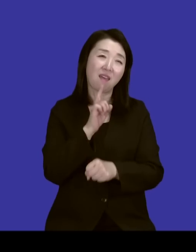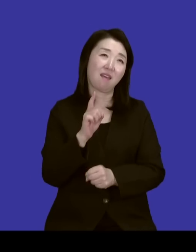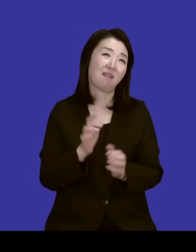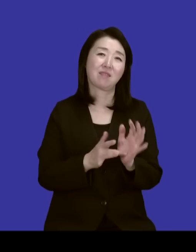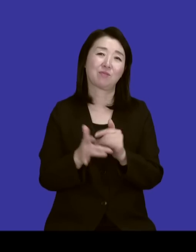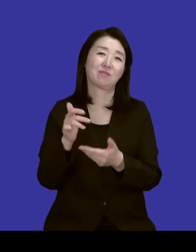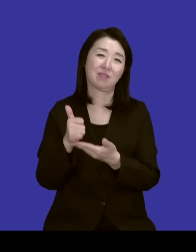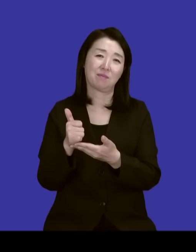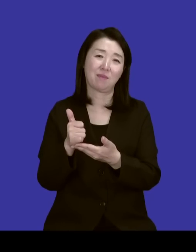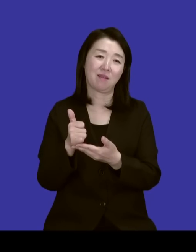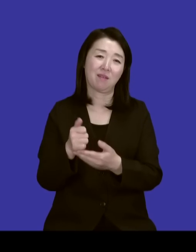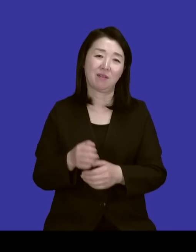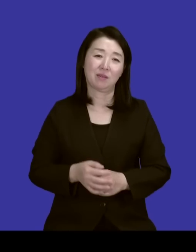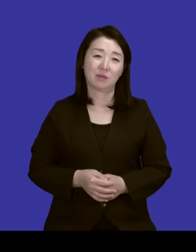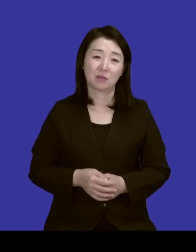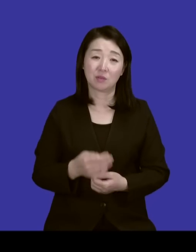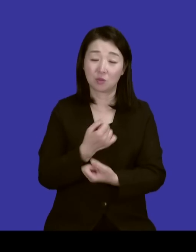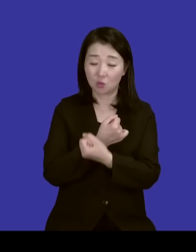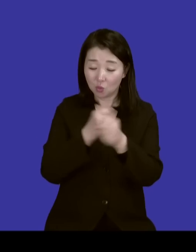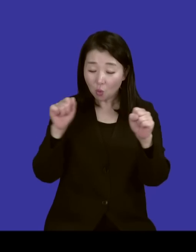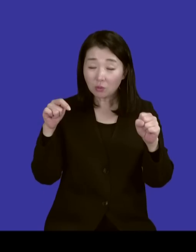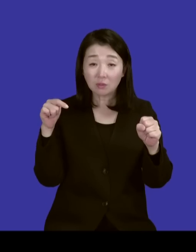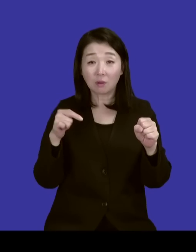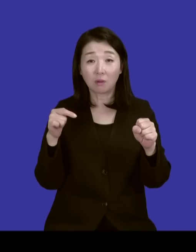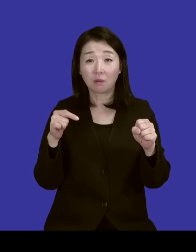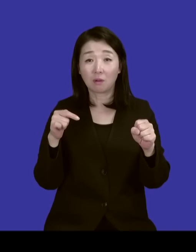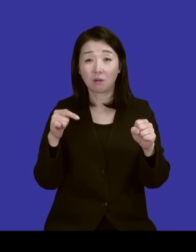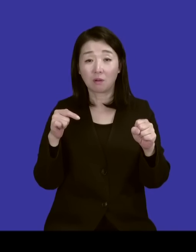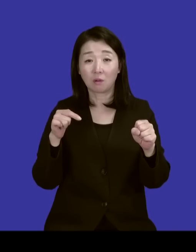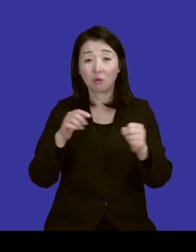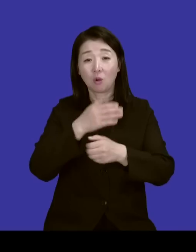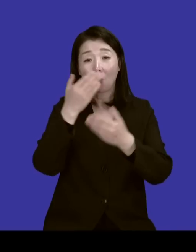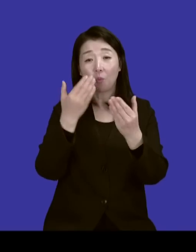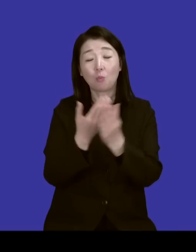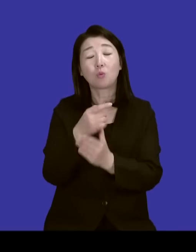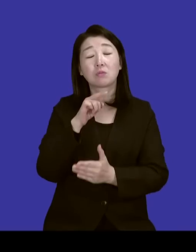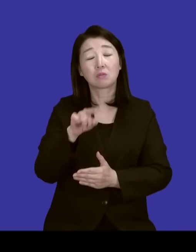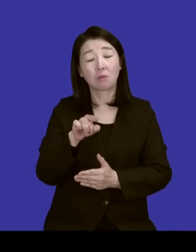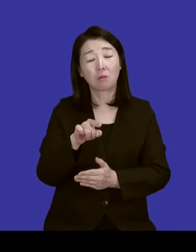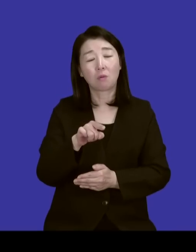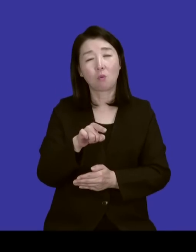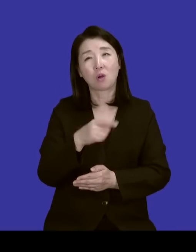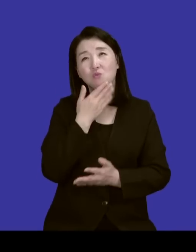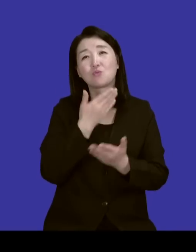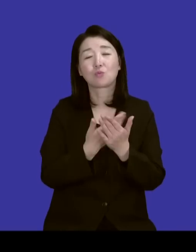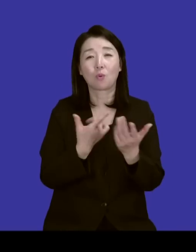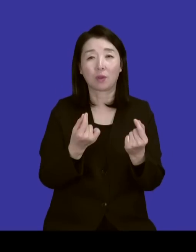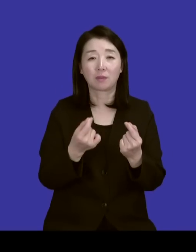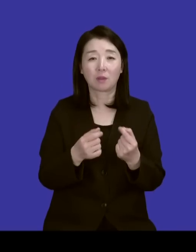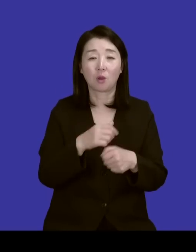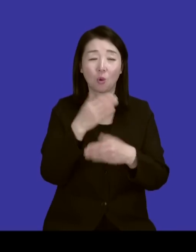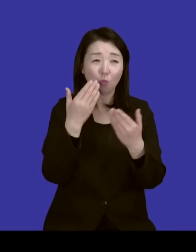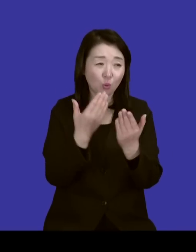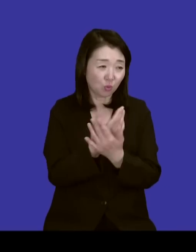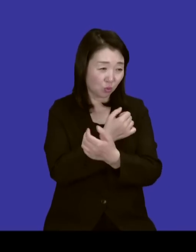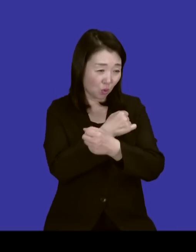야 이 용서는 모든 것에 무기더라고요. 맞아요. 어떤 것도 용서를 용서가 다